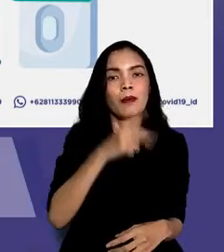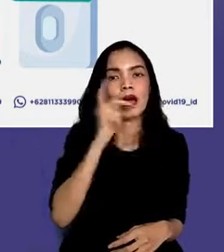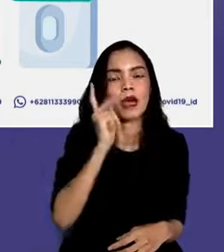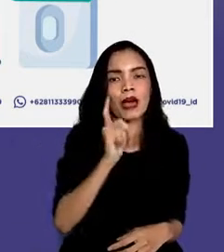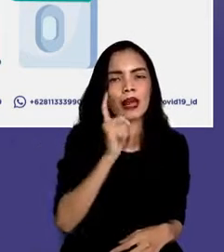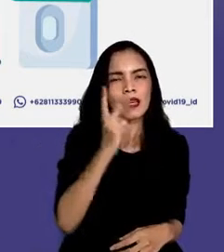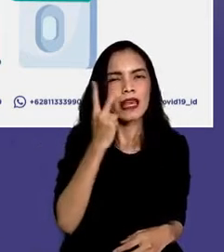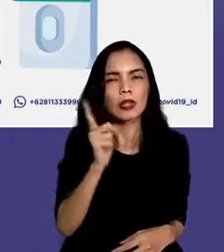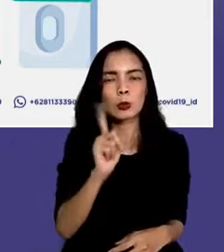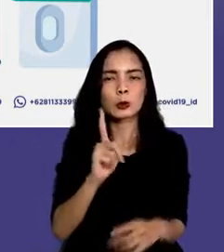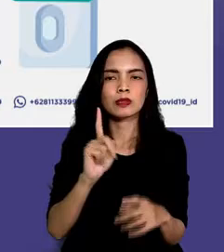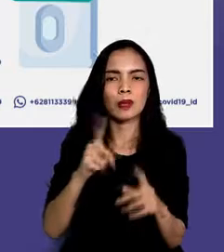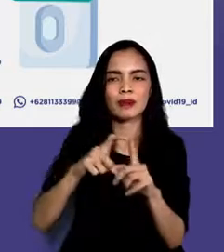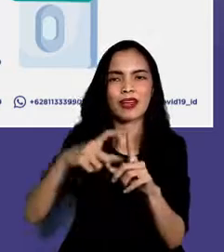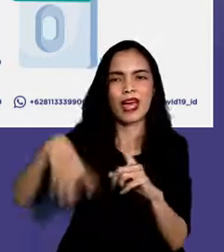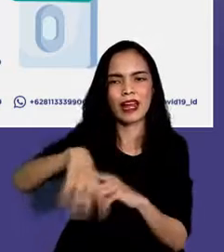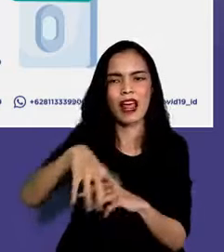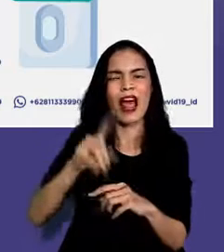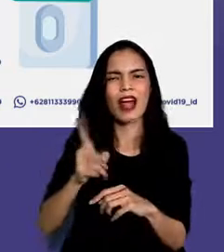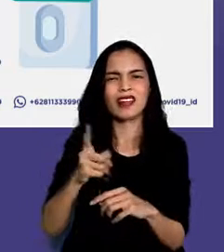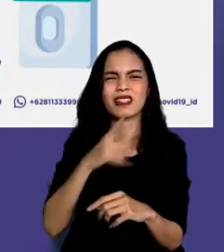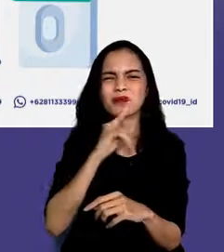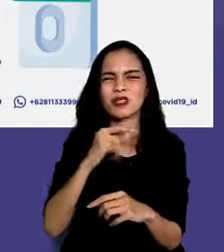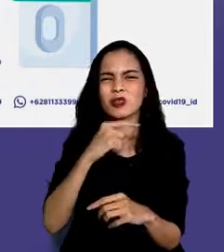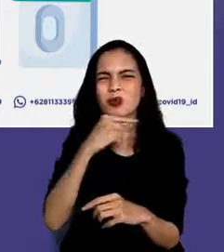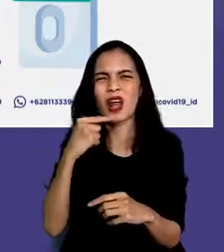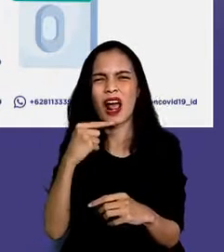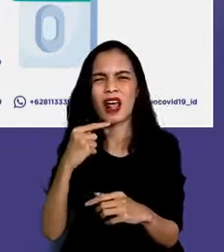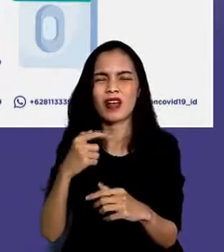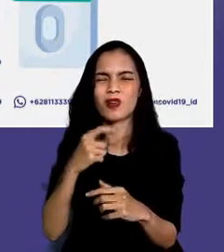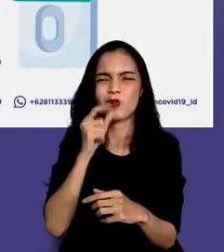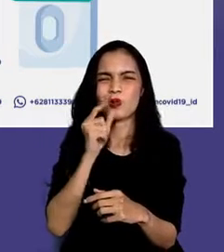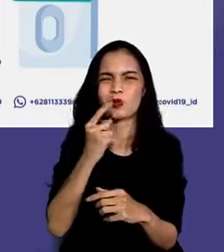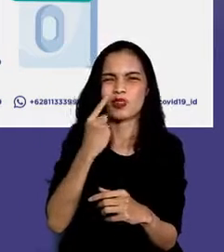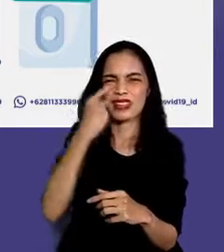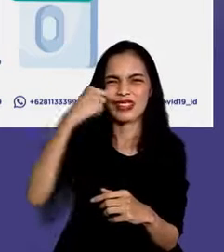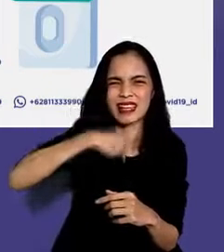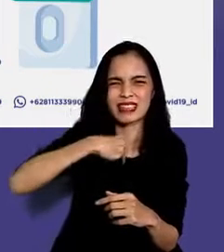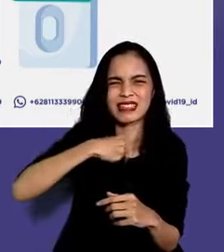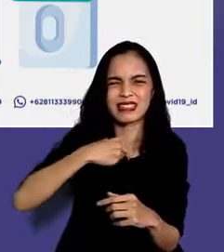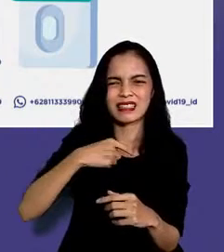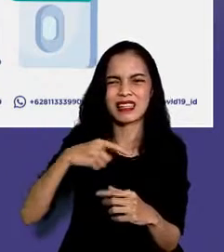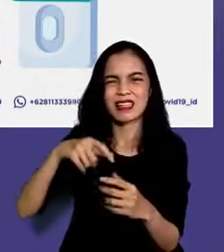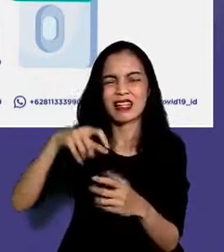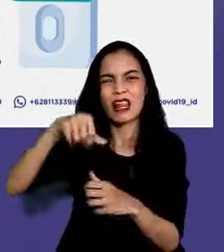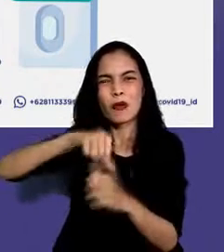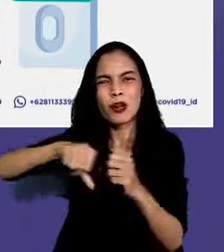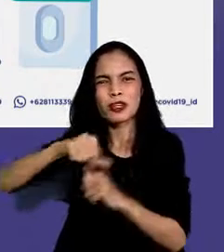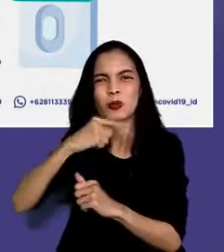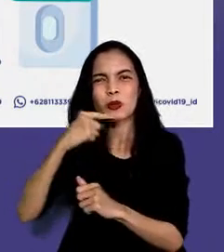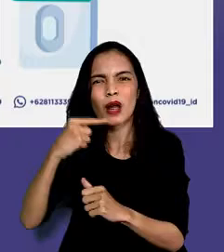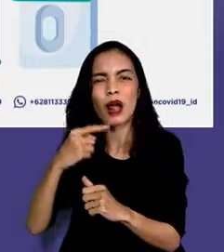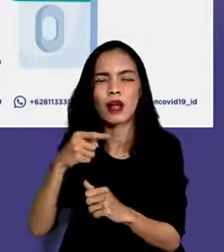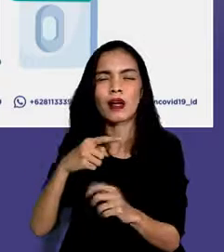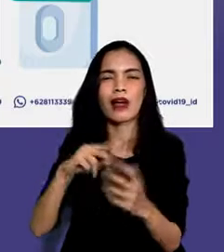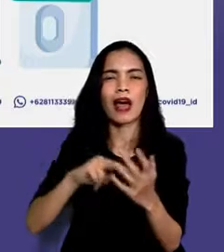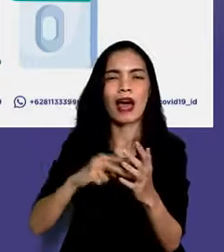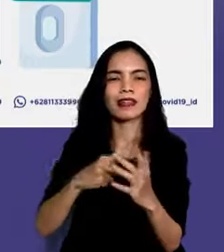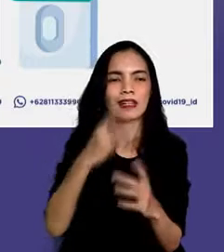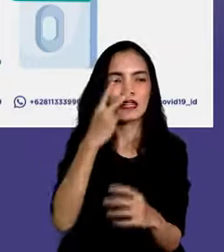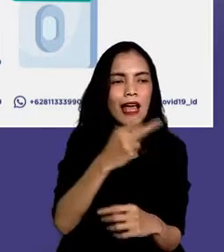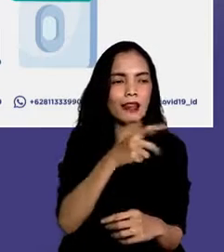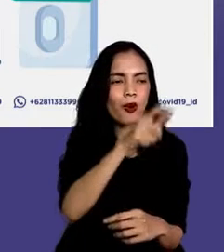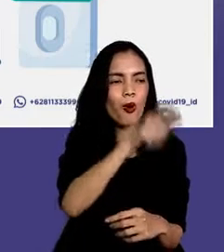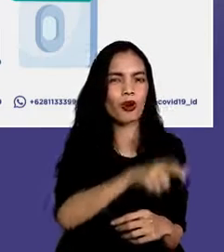keterbatasan dalam kapasitas testing sehingga utamakanlah kasus bergejala dilanjutkan dengan kasus kontak erat